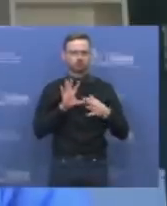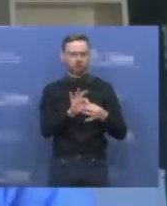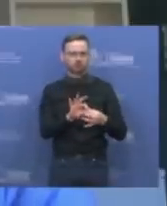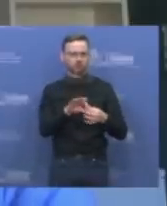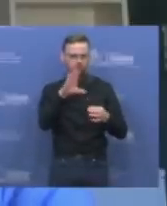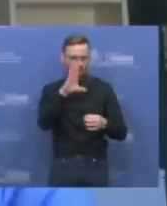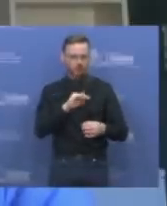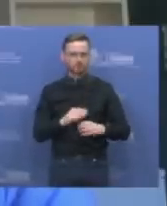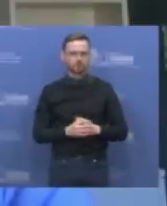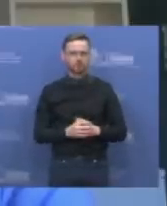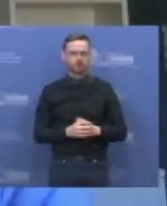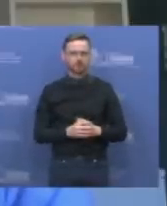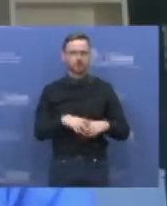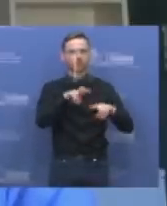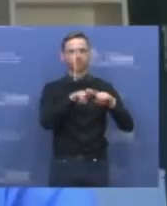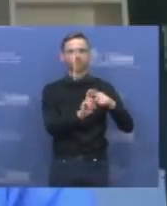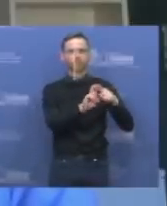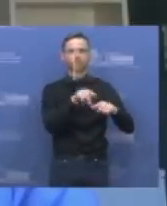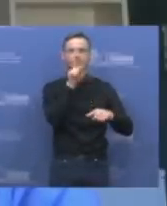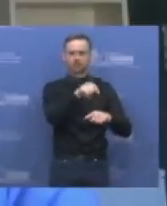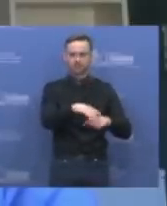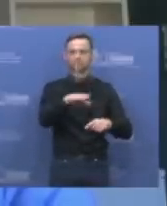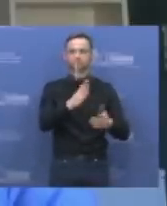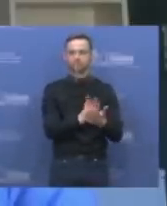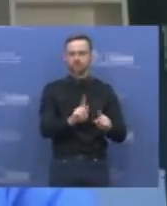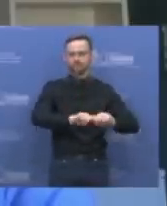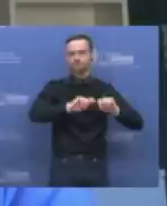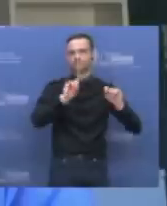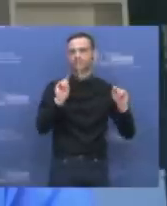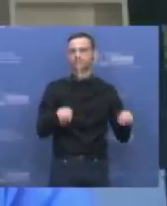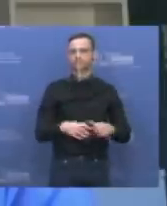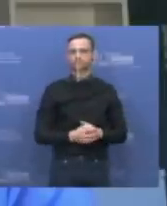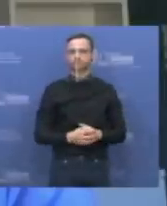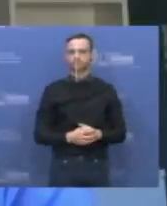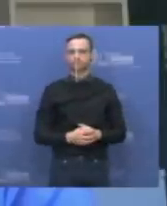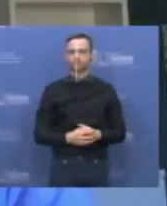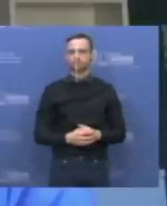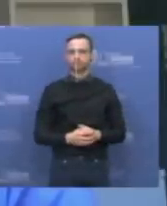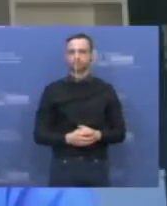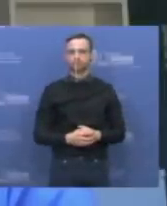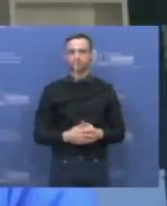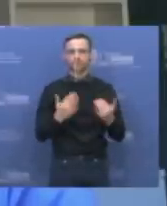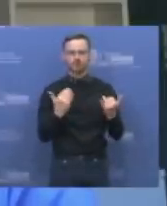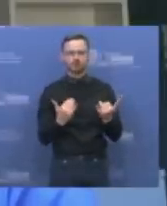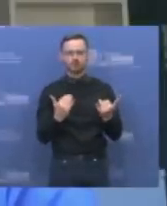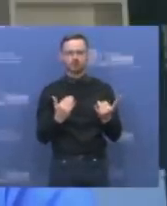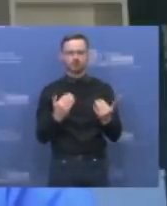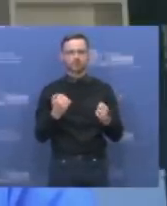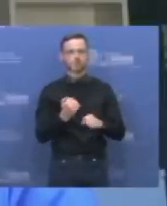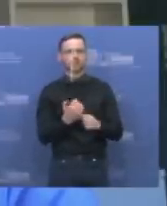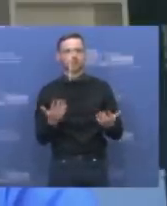savybės įsigyjo būtent šikšnos pradinių kūne. Ir globalių požiūrių mūsų susidarymas su COVID-19